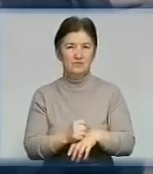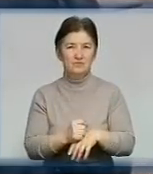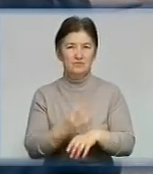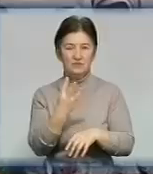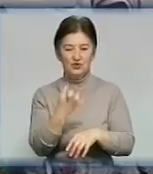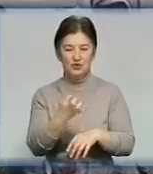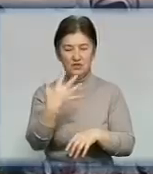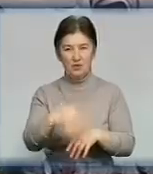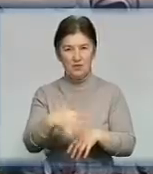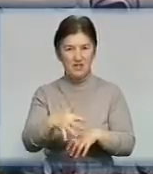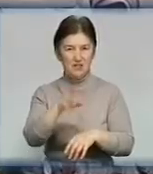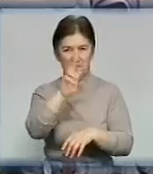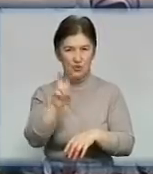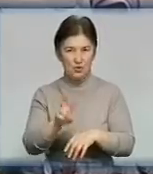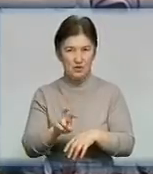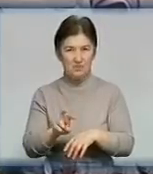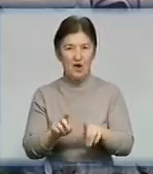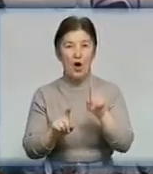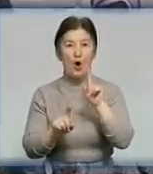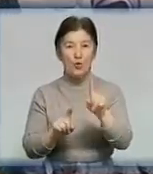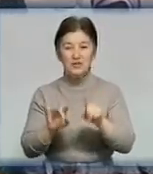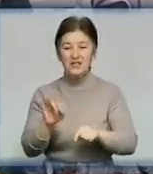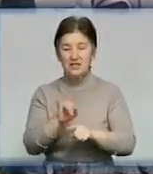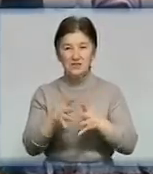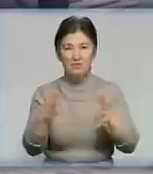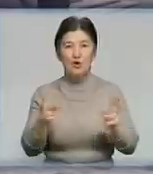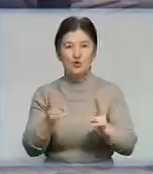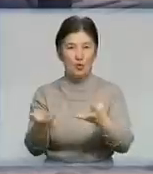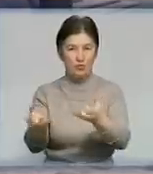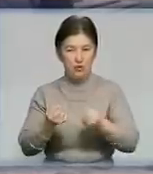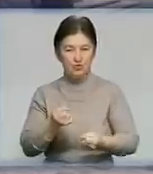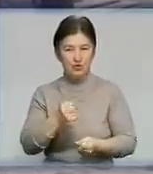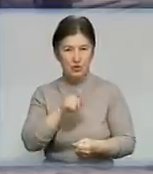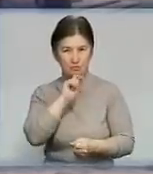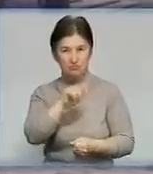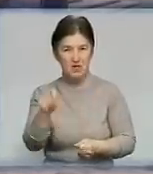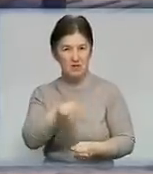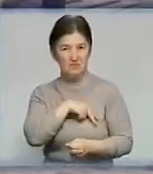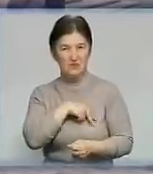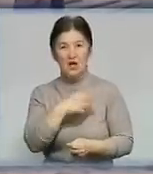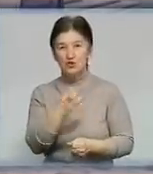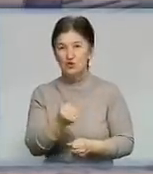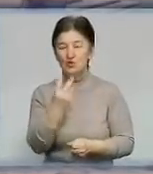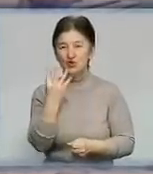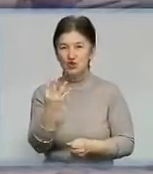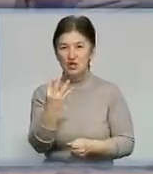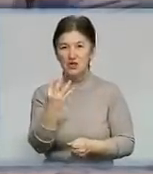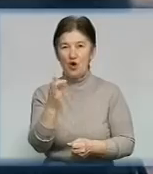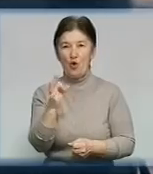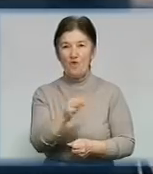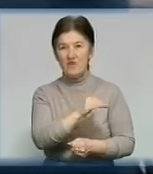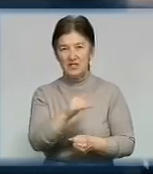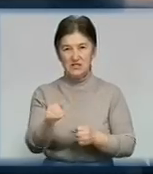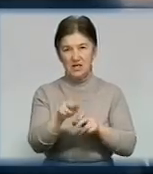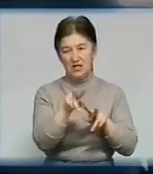доларів. Едуард Бабенко – один з небагатьох, хто дочекався винагороди. Ще по 200 гривень отримали чотири офіційних спостерігача.